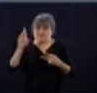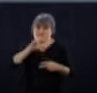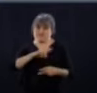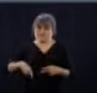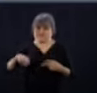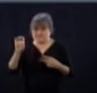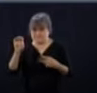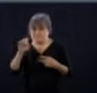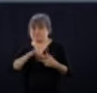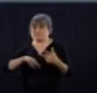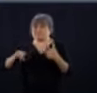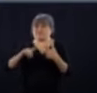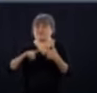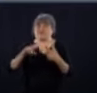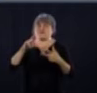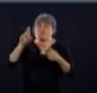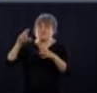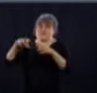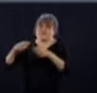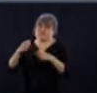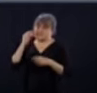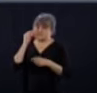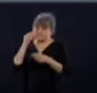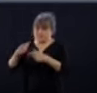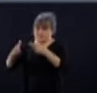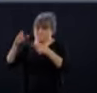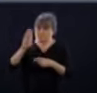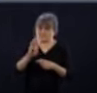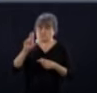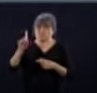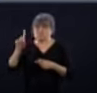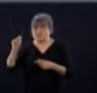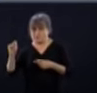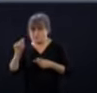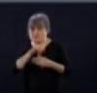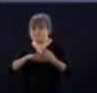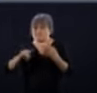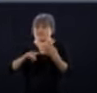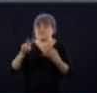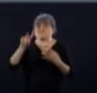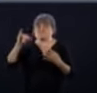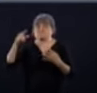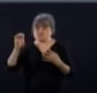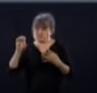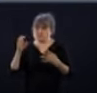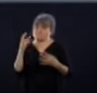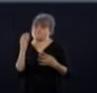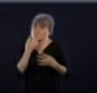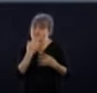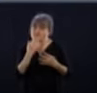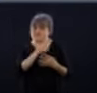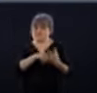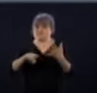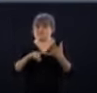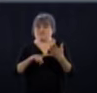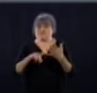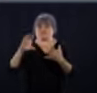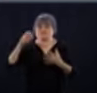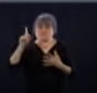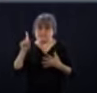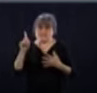Bertillon-Dutremblay, le CHSLD Vigie de Mont-Royal, le CHSLD des Floralies de la Salle,